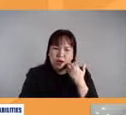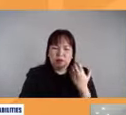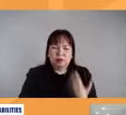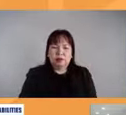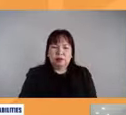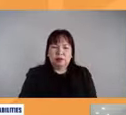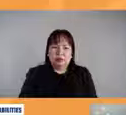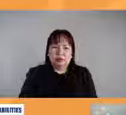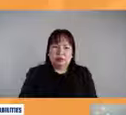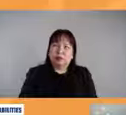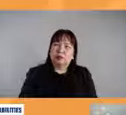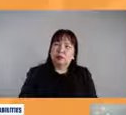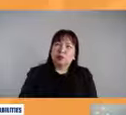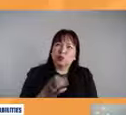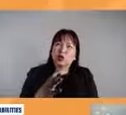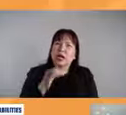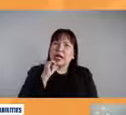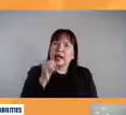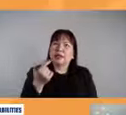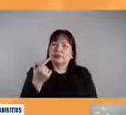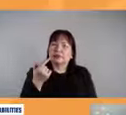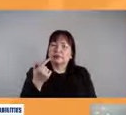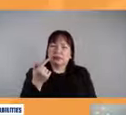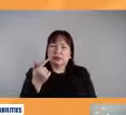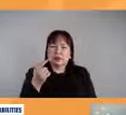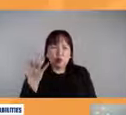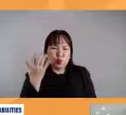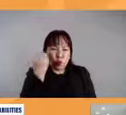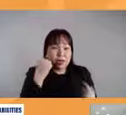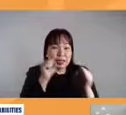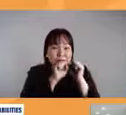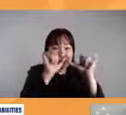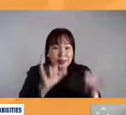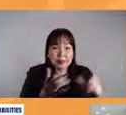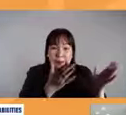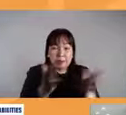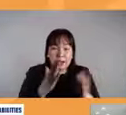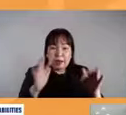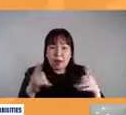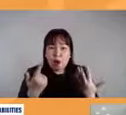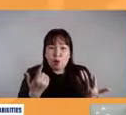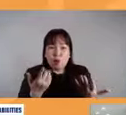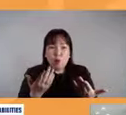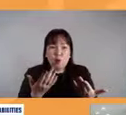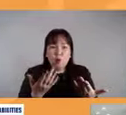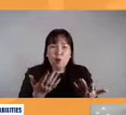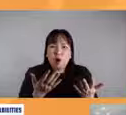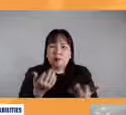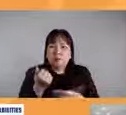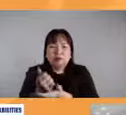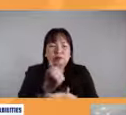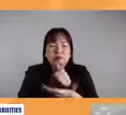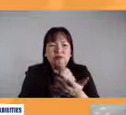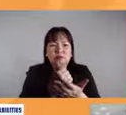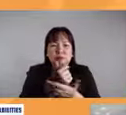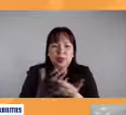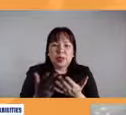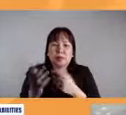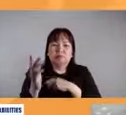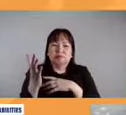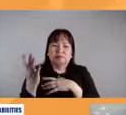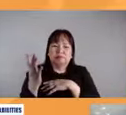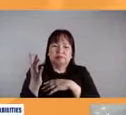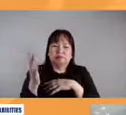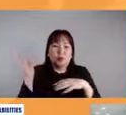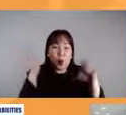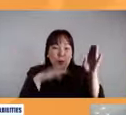hindi systematic ang ag-address ng ano ng mga problema o yung mga